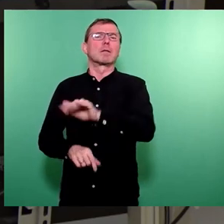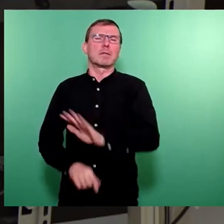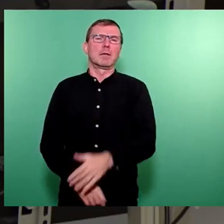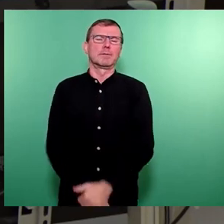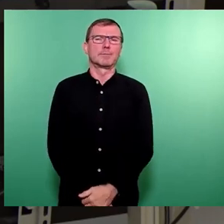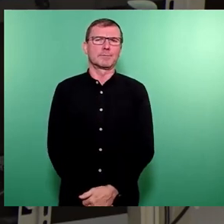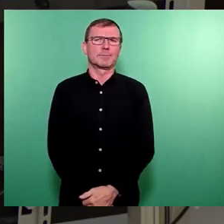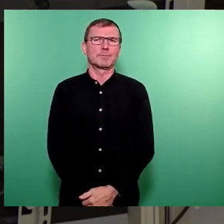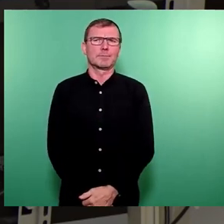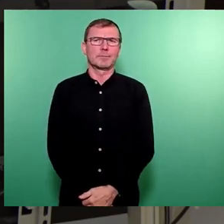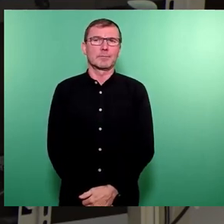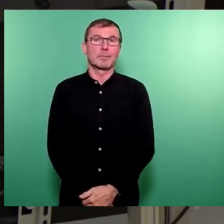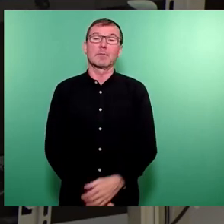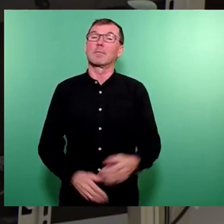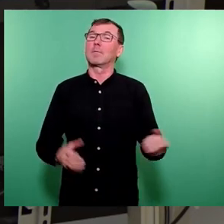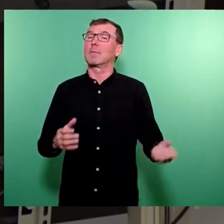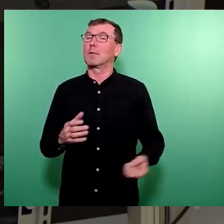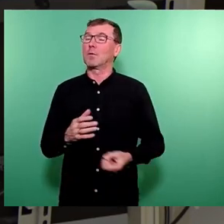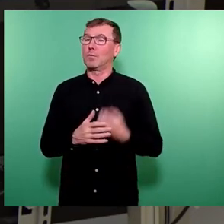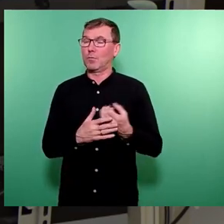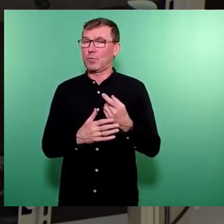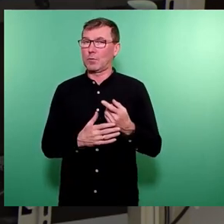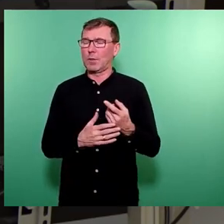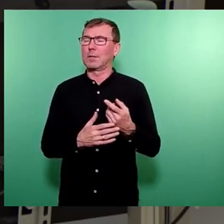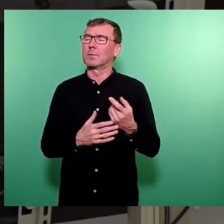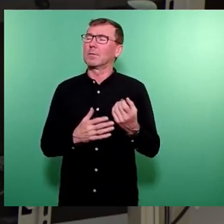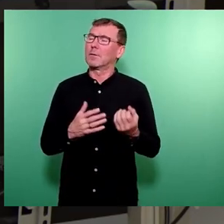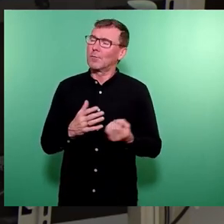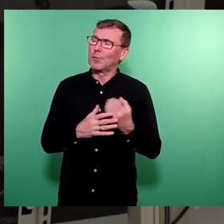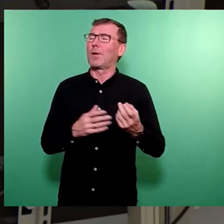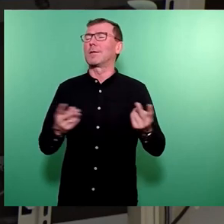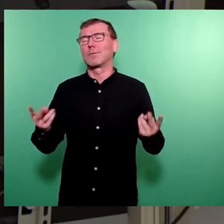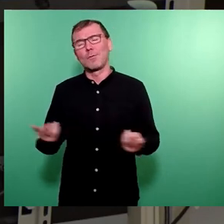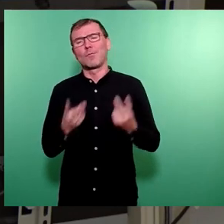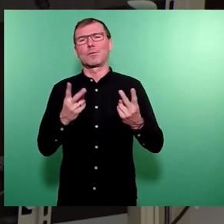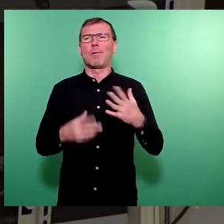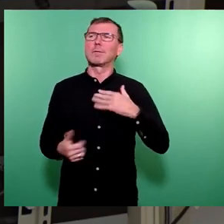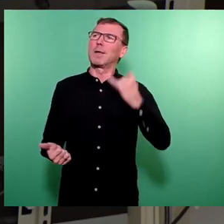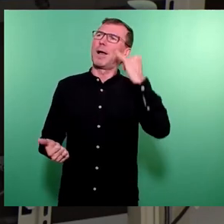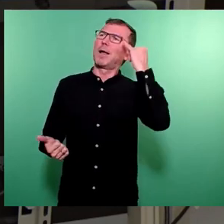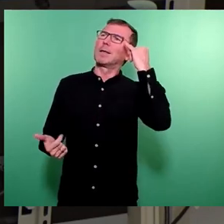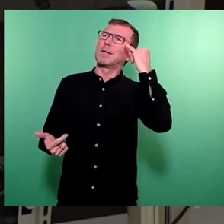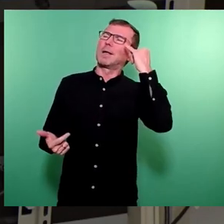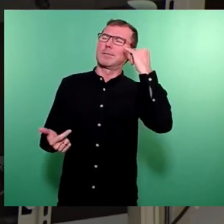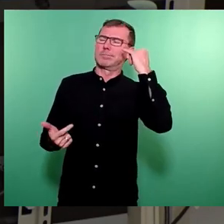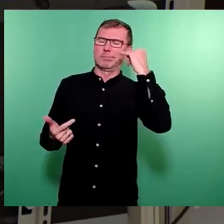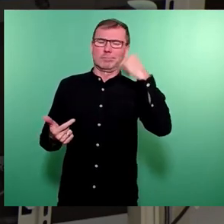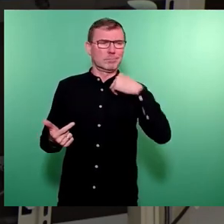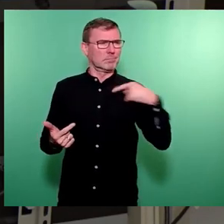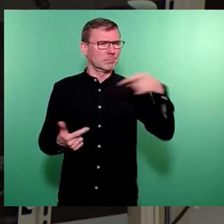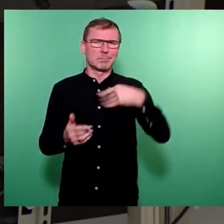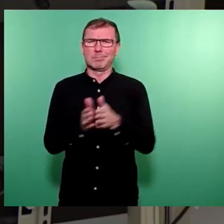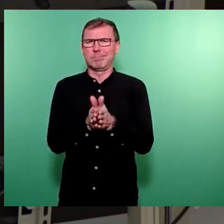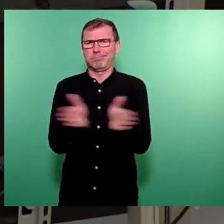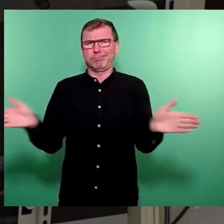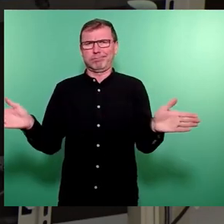Bei der kulturellen Förderung gingen unsere Ideen sehr weit auseinander. Also